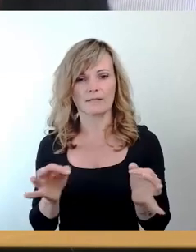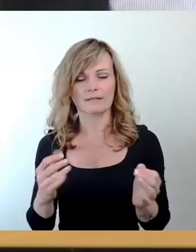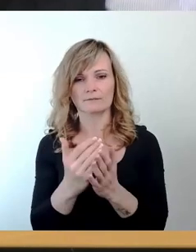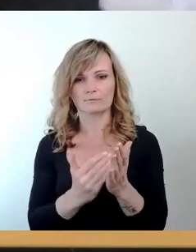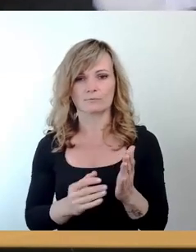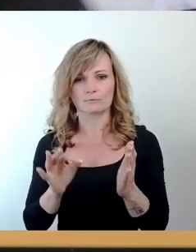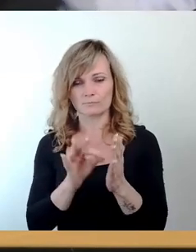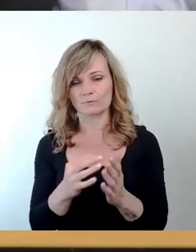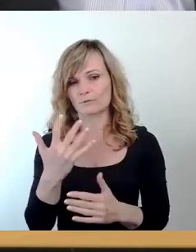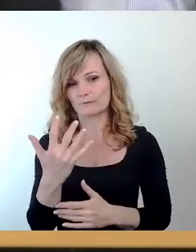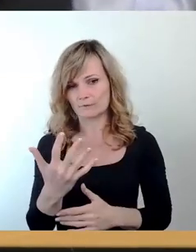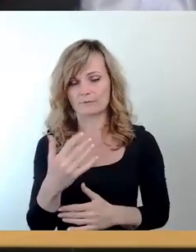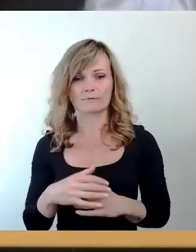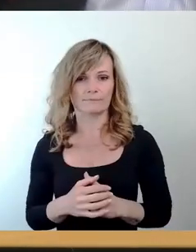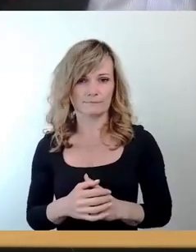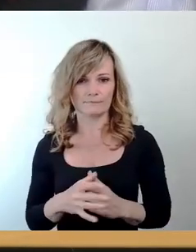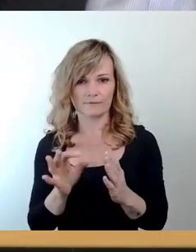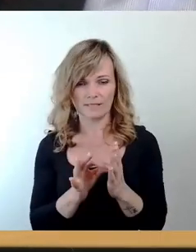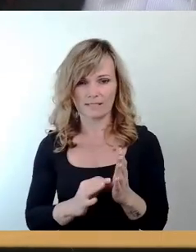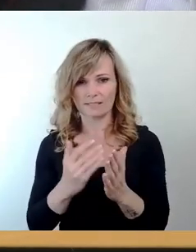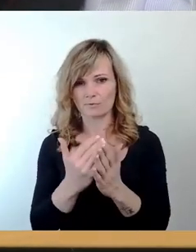Fünf Tagesordnungspunkte ohne Debatte.